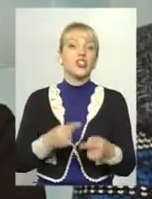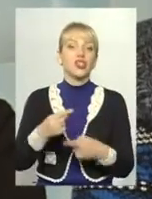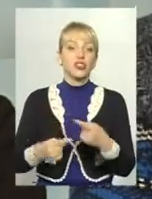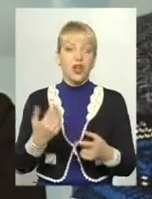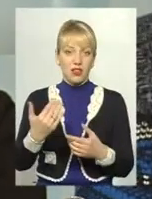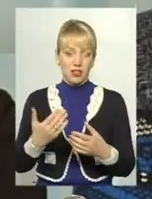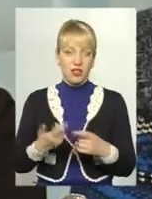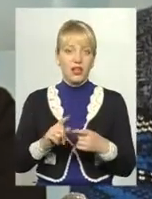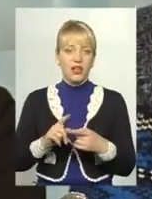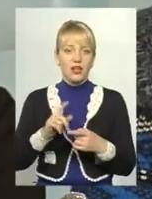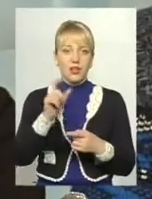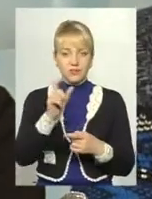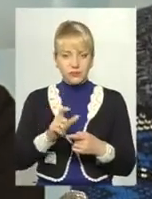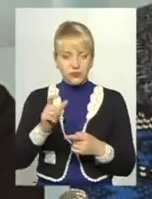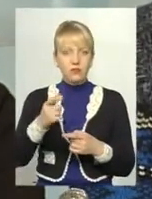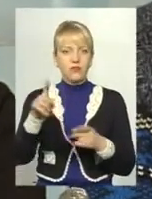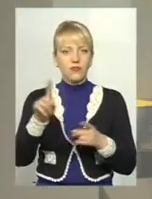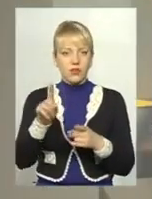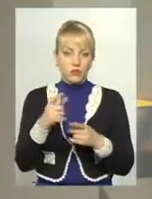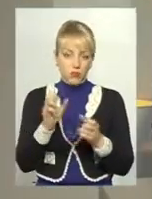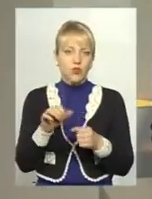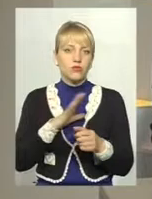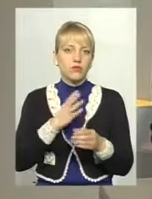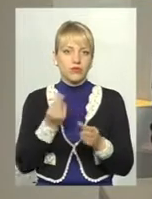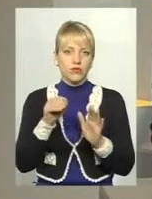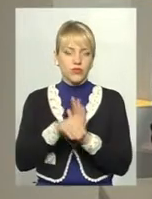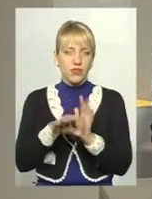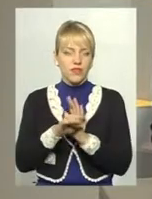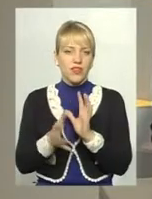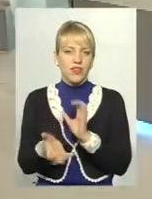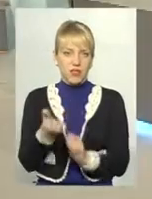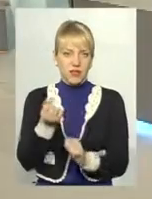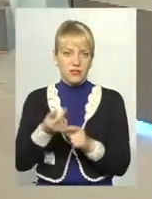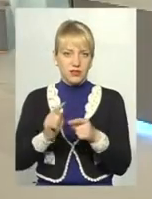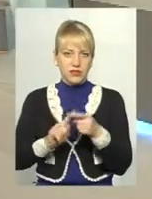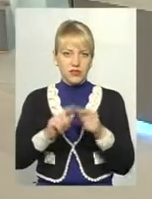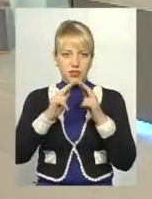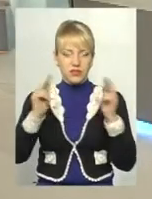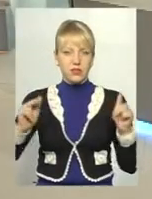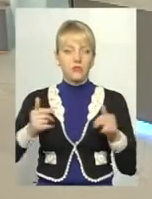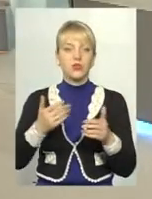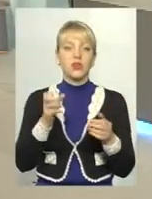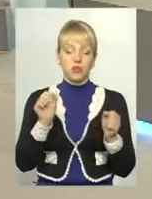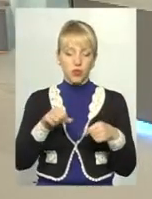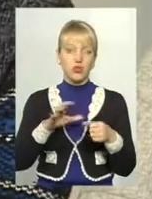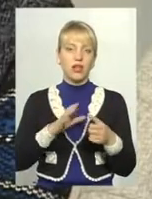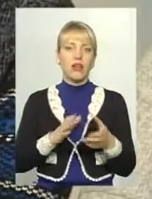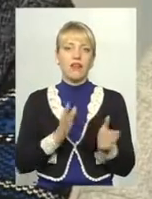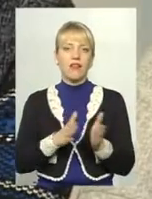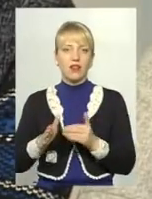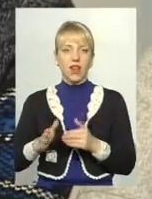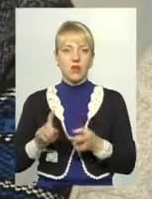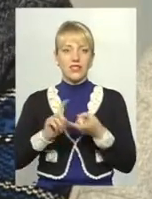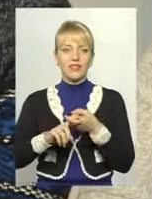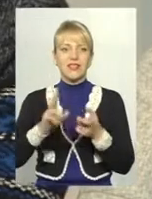можна спертися, в плані хоч якогось перетунку. І, дійсно, таких налагодження зв'язків, і, дійсно, якщо є сьогодні нащадки,